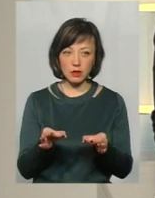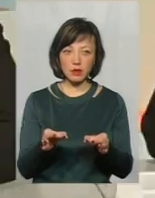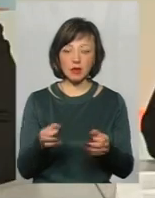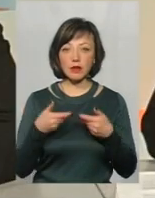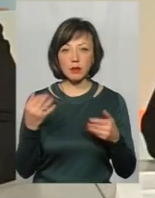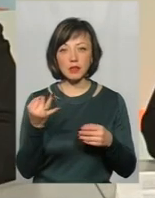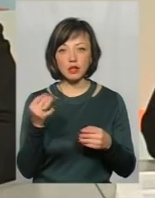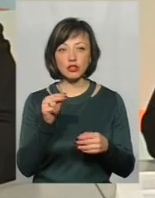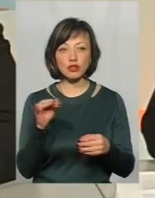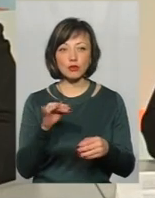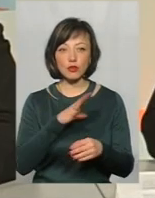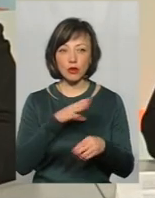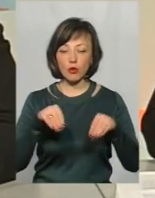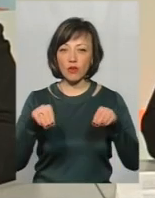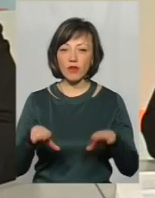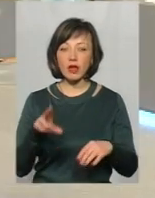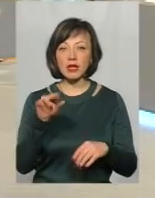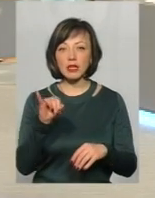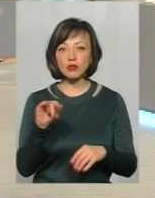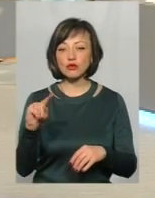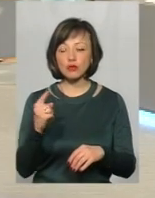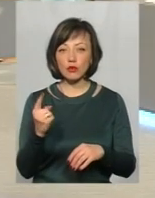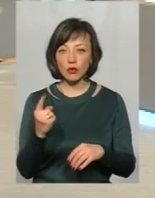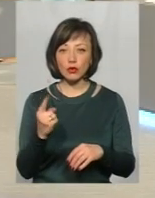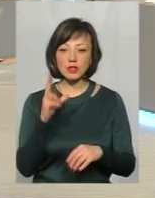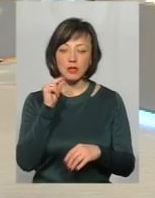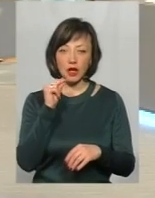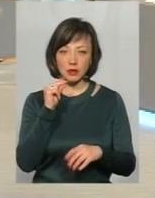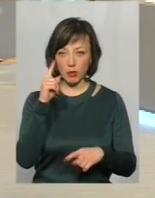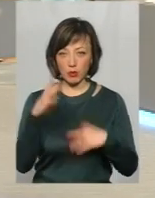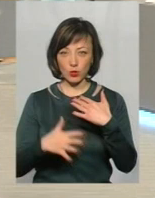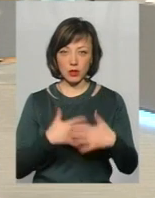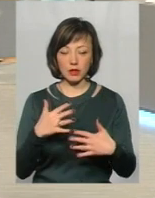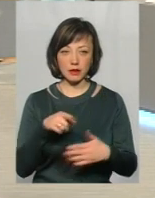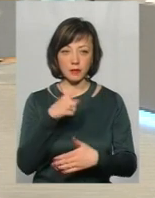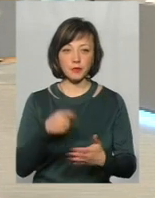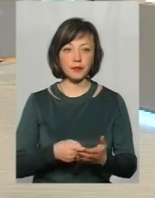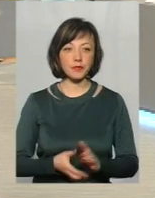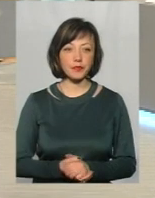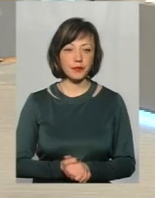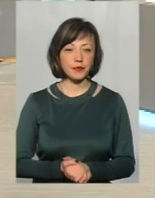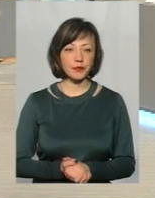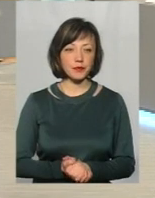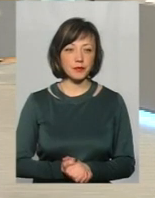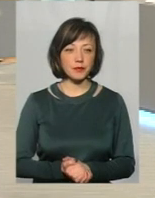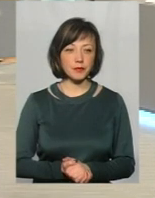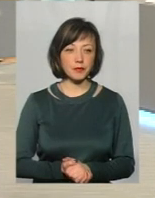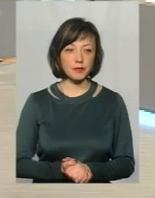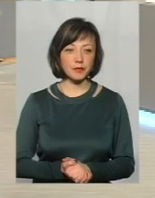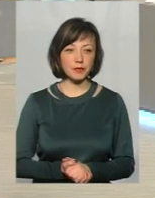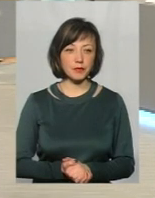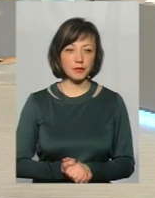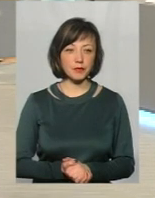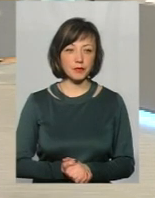цікаво, чи були ухвали так? І чому от з датами є така плутанина? Ну, насправді, оці зміни, які